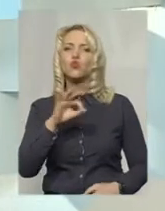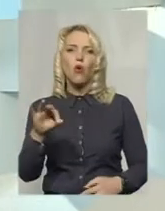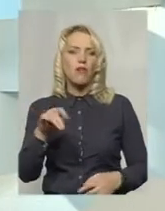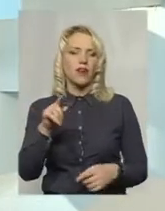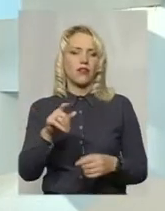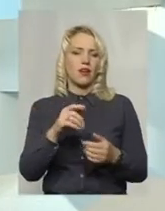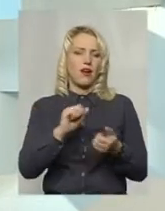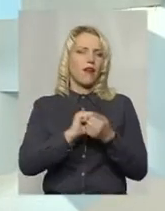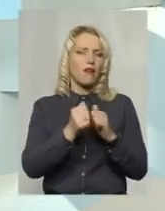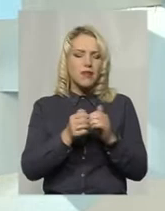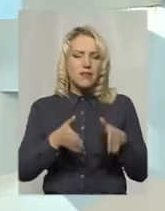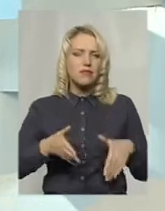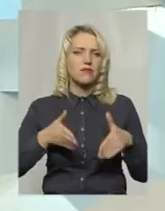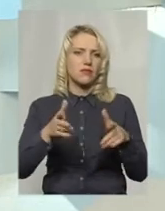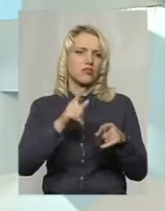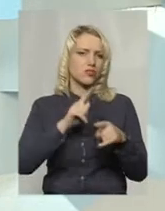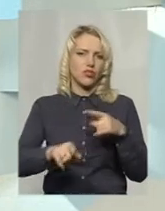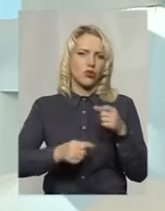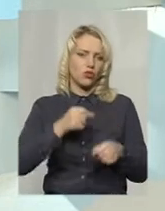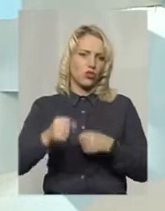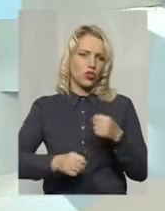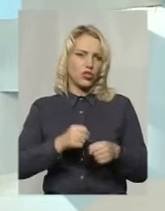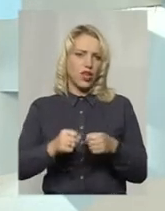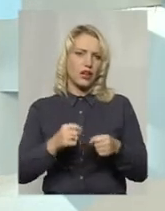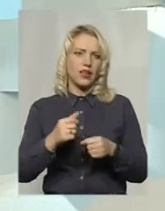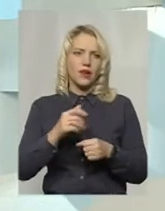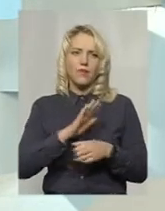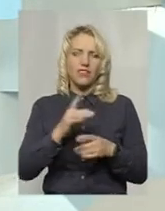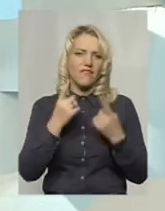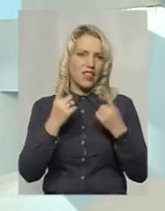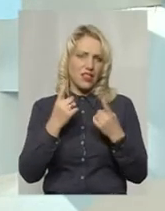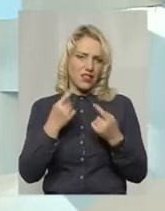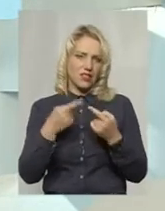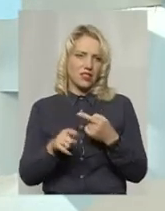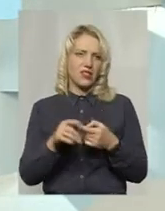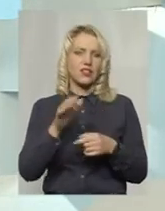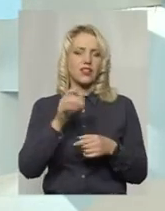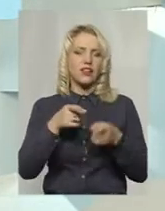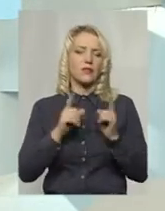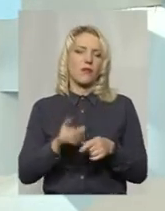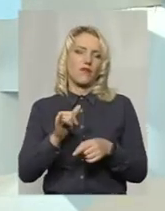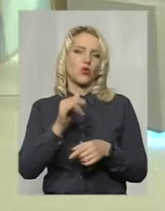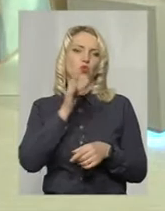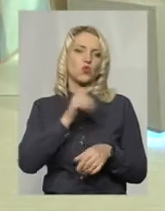кам'янецька, все гарно, швидко доїжджає. Невелика різниця, насправді, в часі доставки.